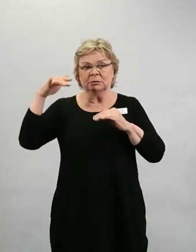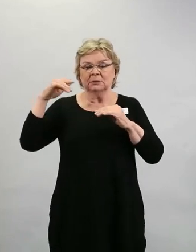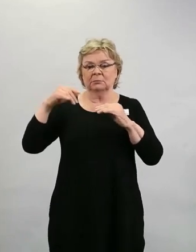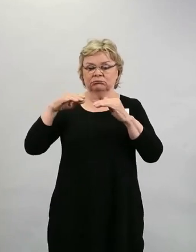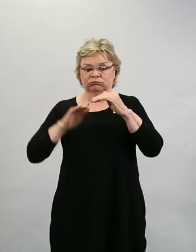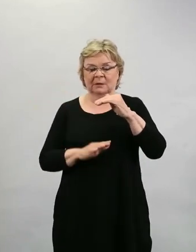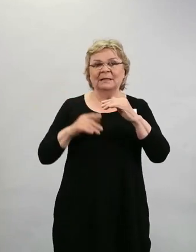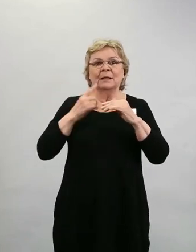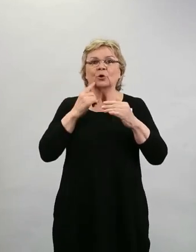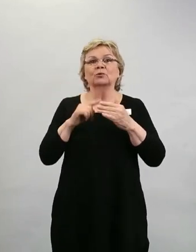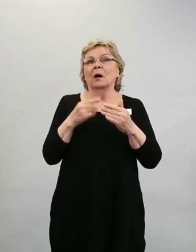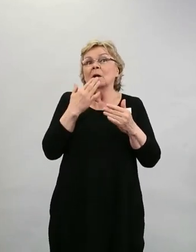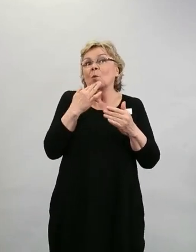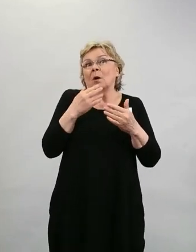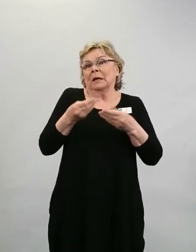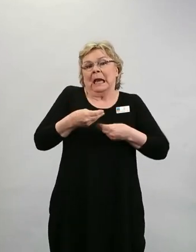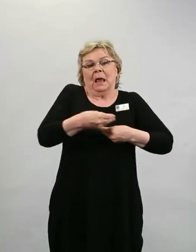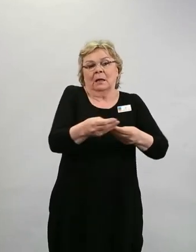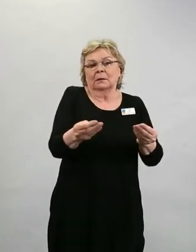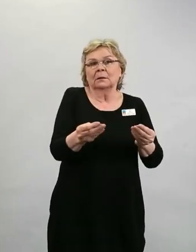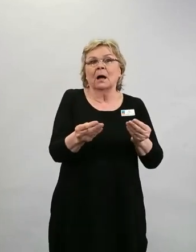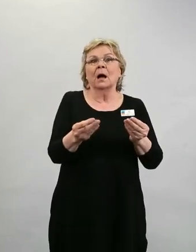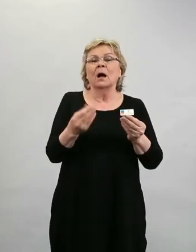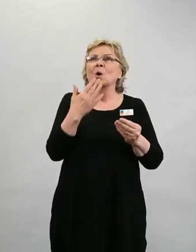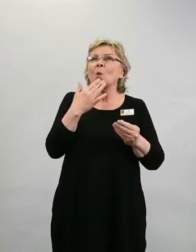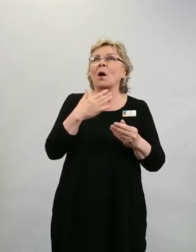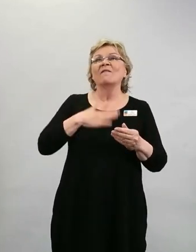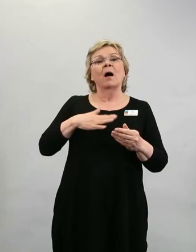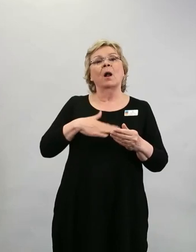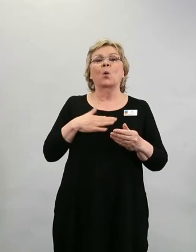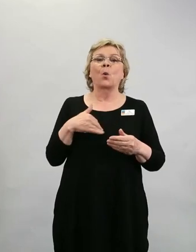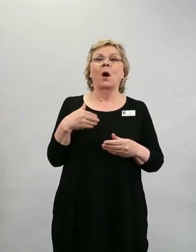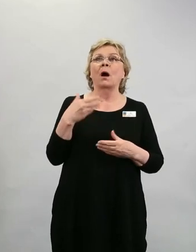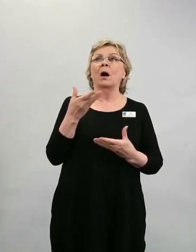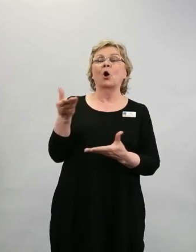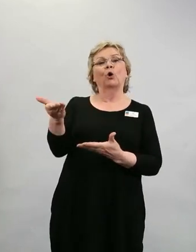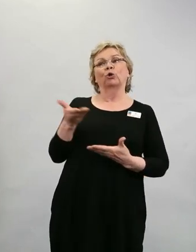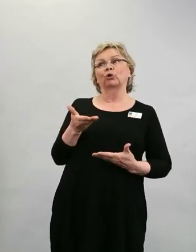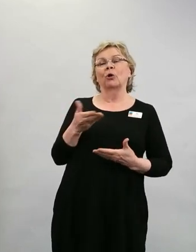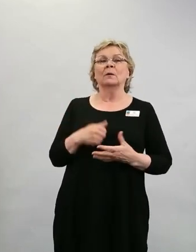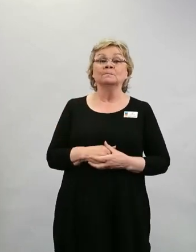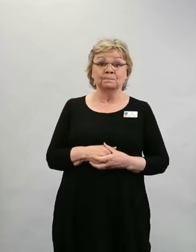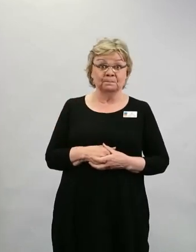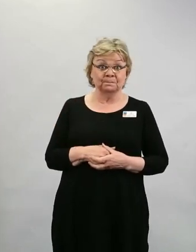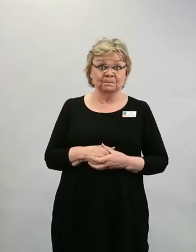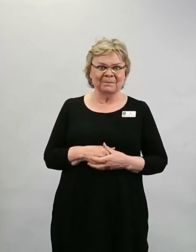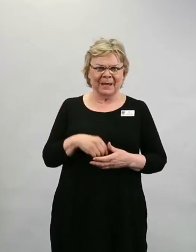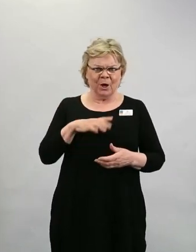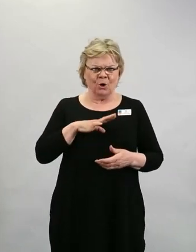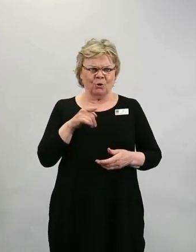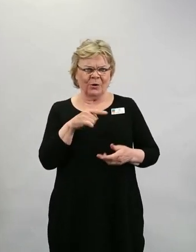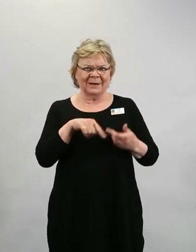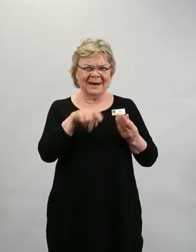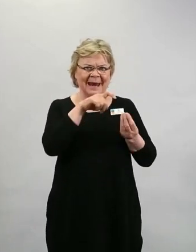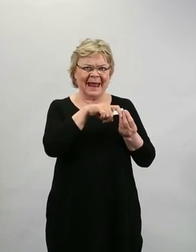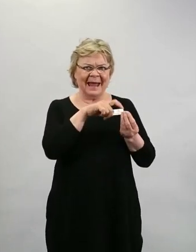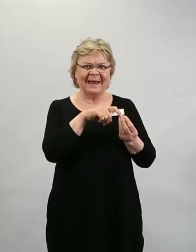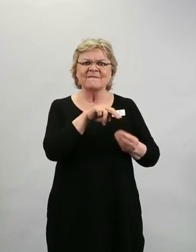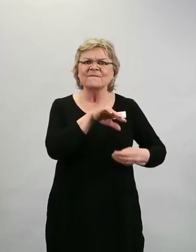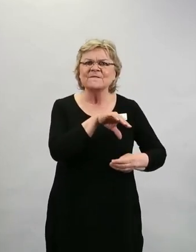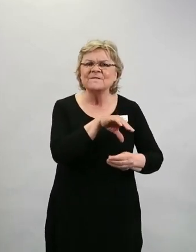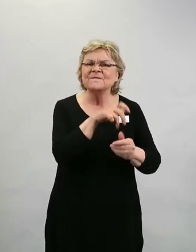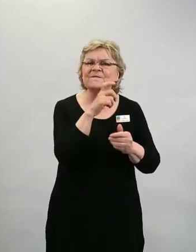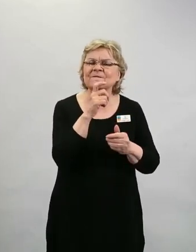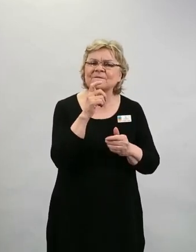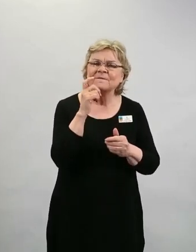nuoremmille, niin onko silloin tällainen ihminen, joka auttaa sen omasta halustaan, niin onko hän lääkevakuutuksen piirissä? Nämä ovat niitä kysymyksiä, mitä